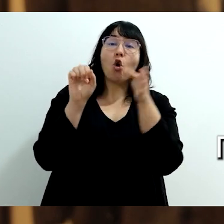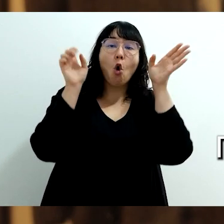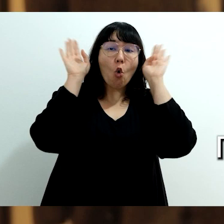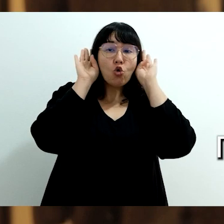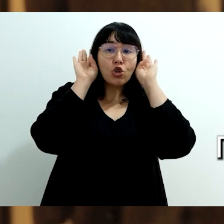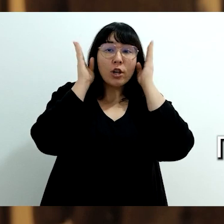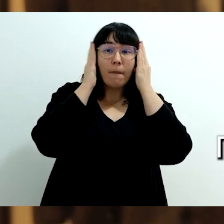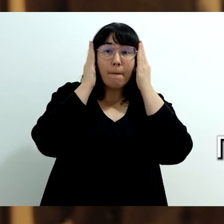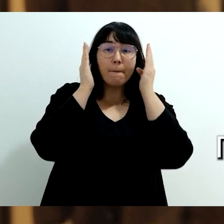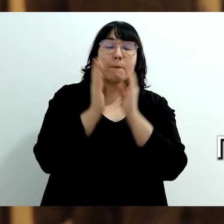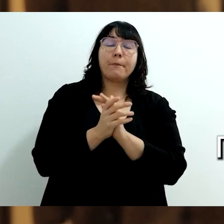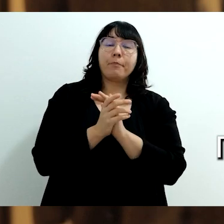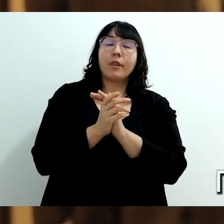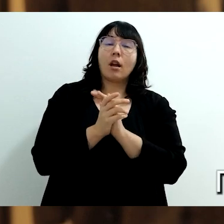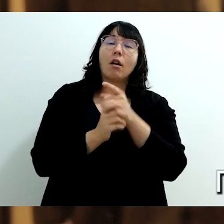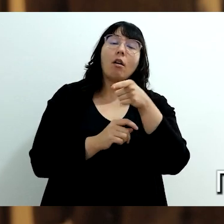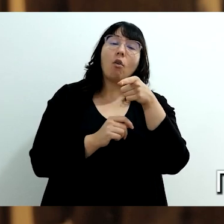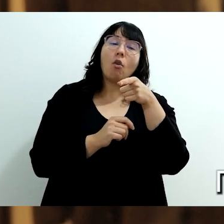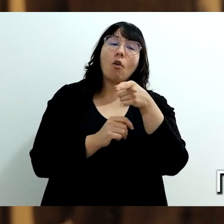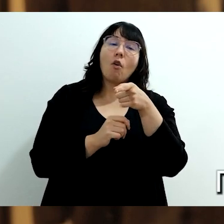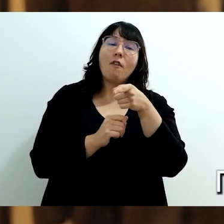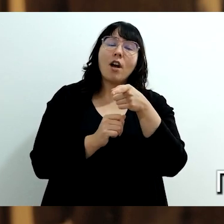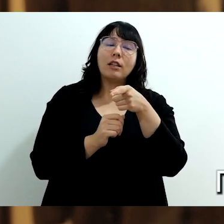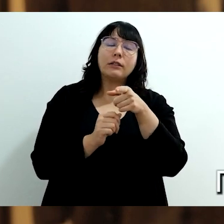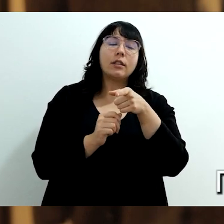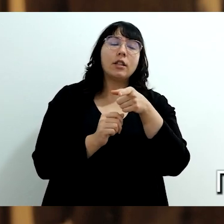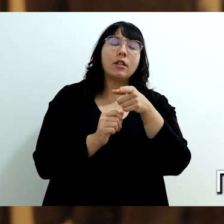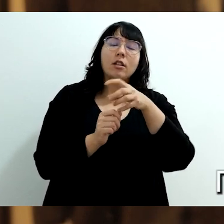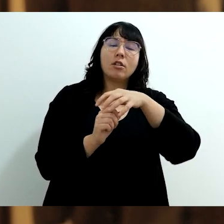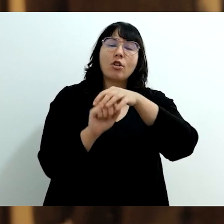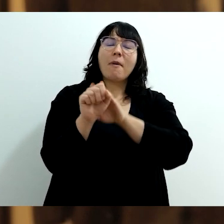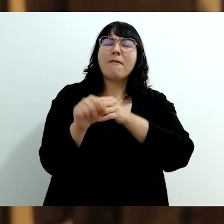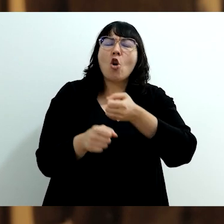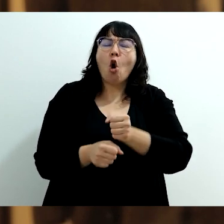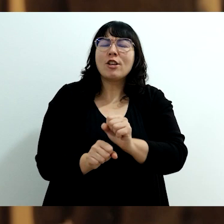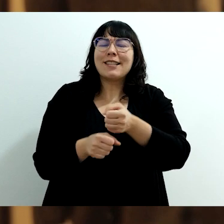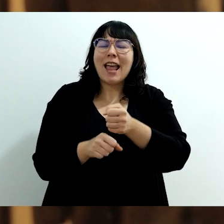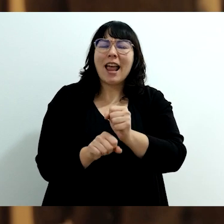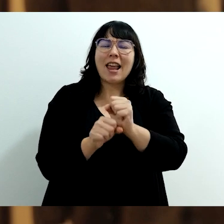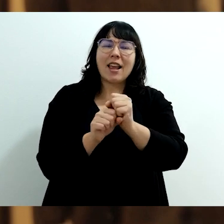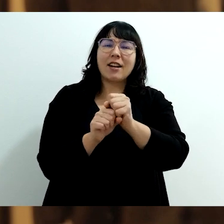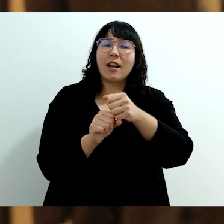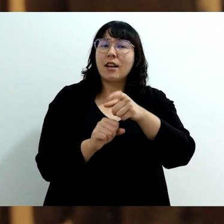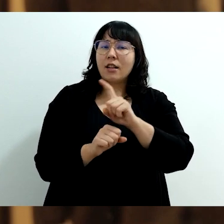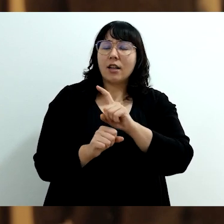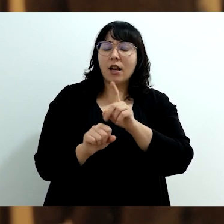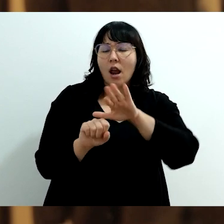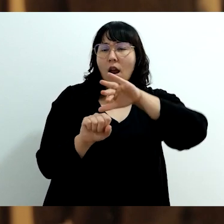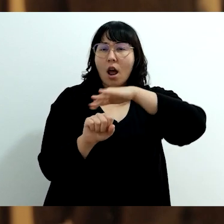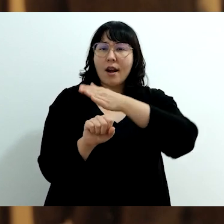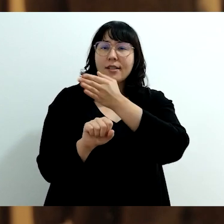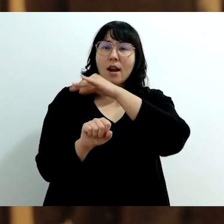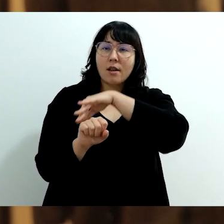desno se dalaze zaobljene uši. Glava je tamnje boje, odnosno telo štapa. Štap je fino i izdeljan sa prirodnim